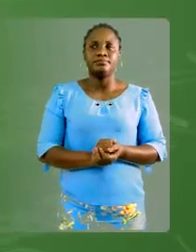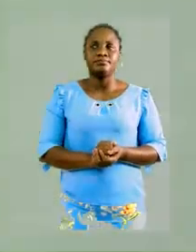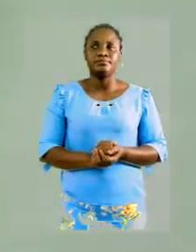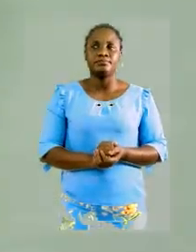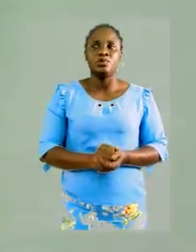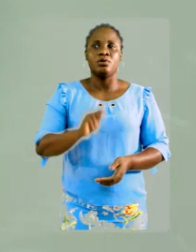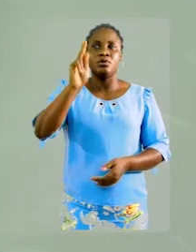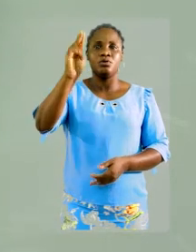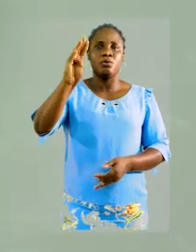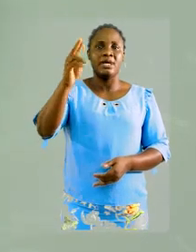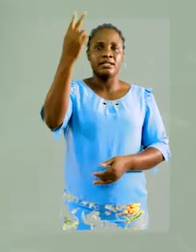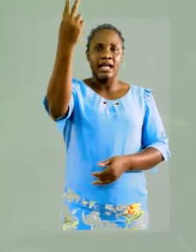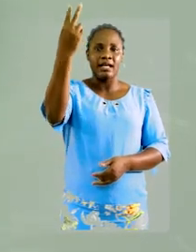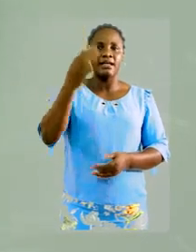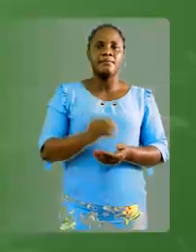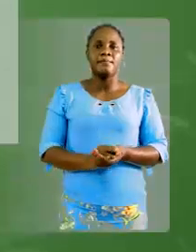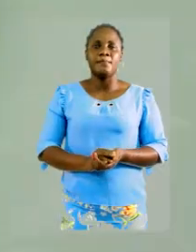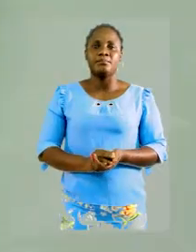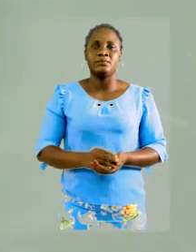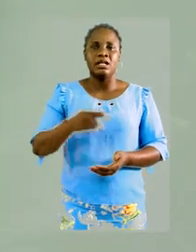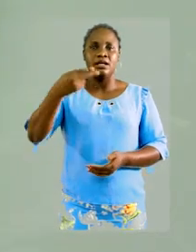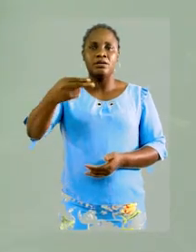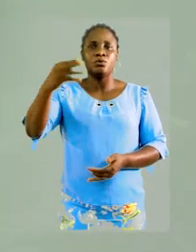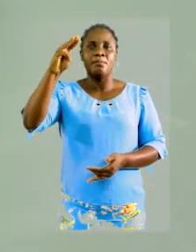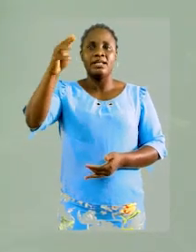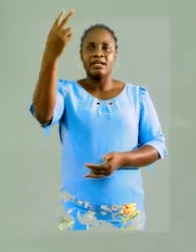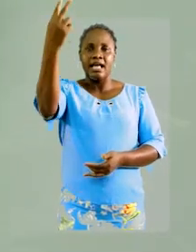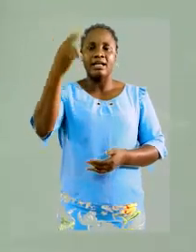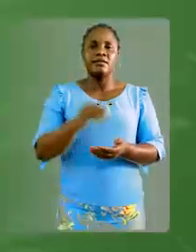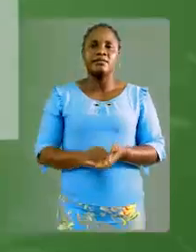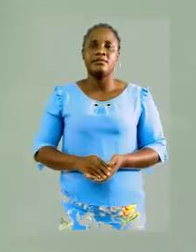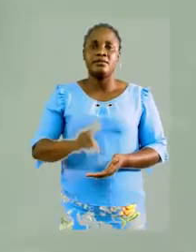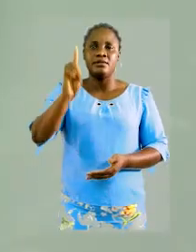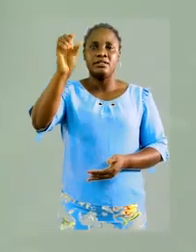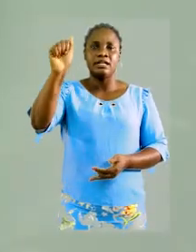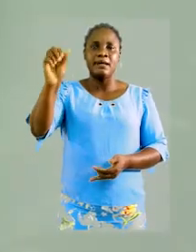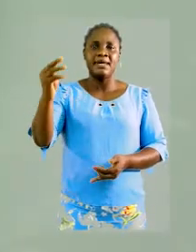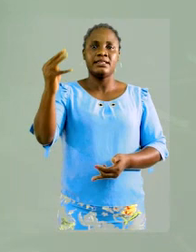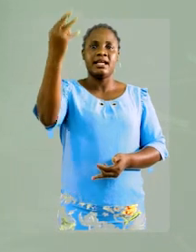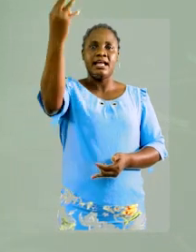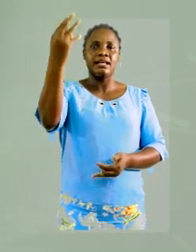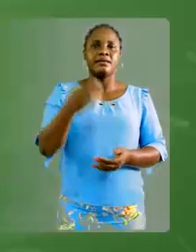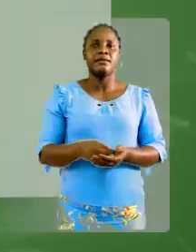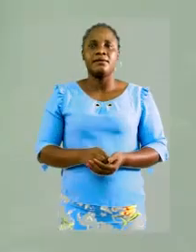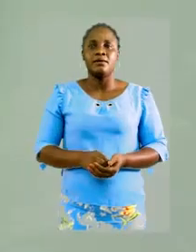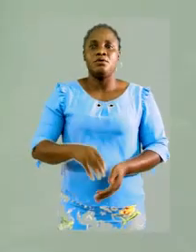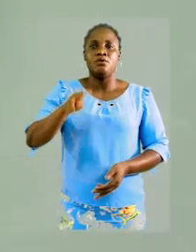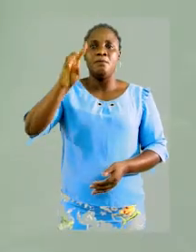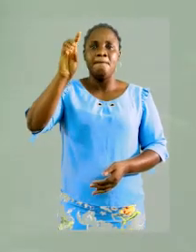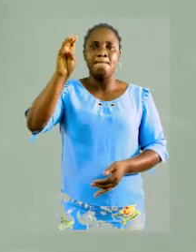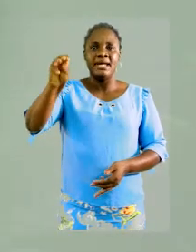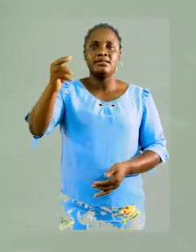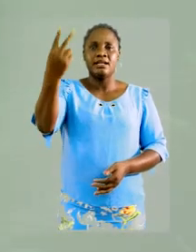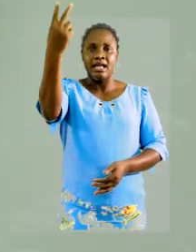on a donc le kilomètre carré, très bien, l'ectomètre carré, très bien, le décamètre carré, bien, le mètre carré,